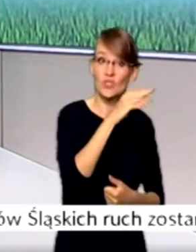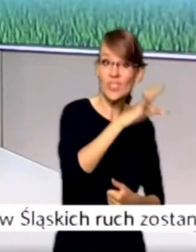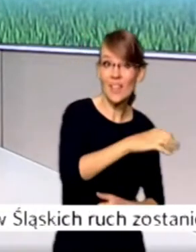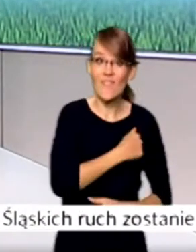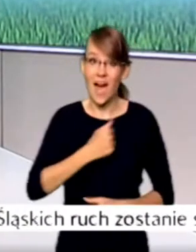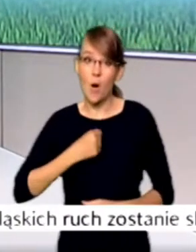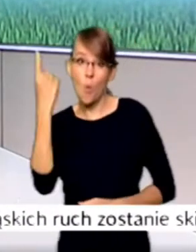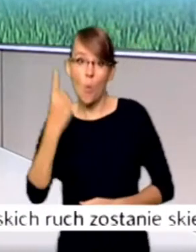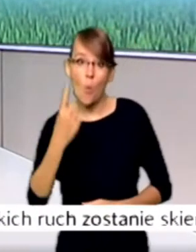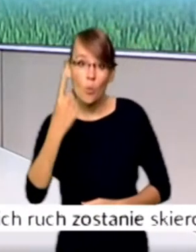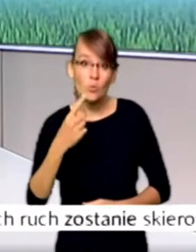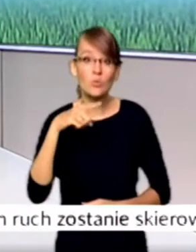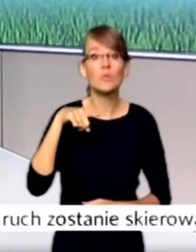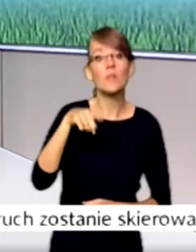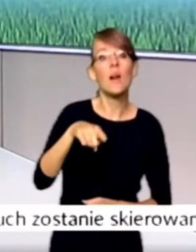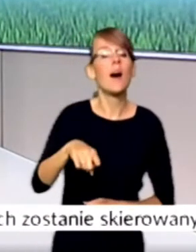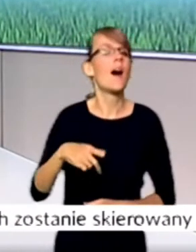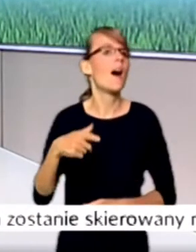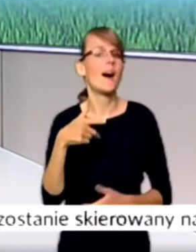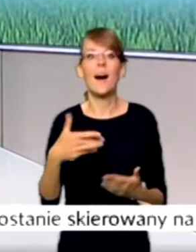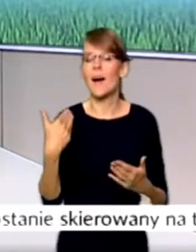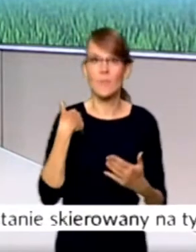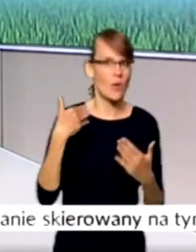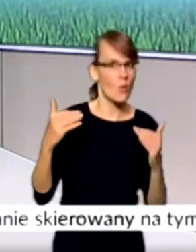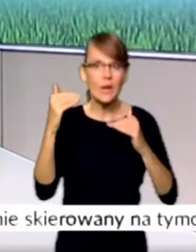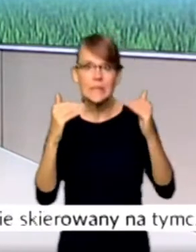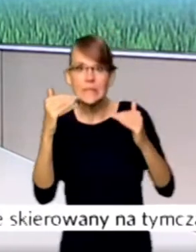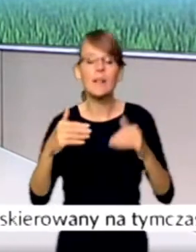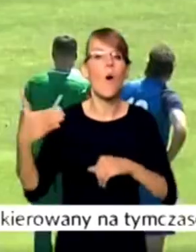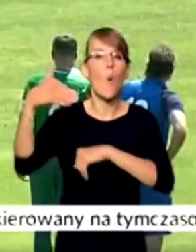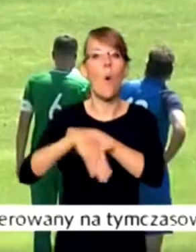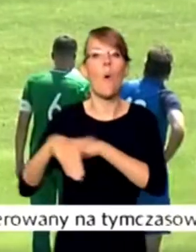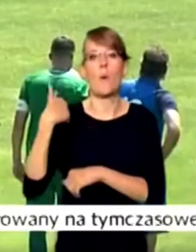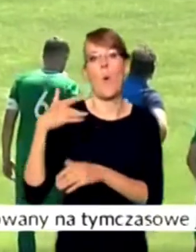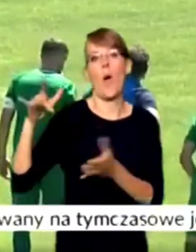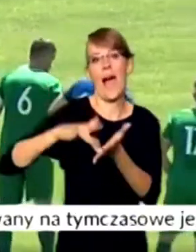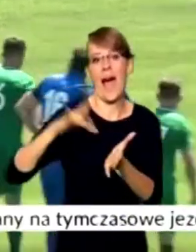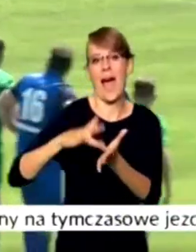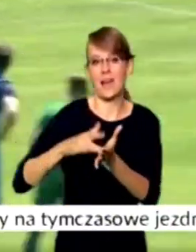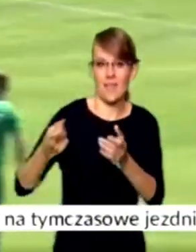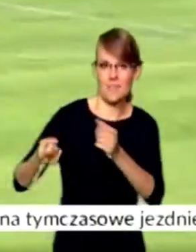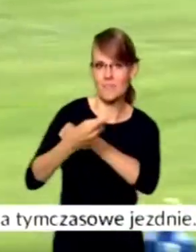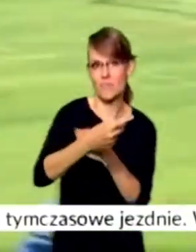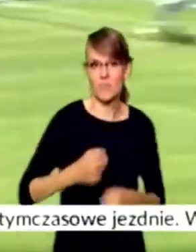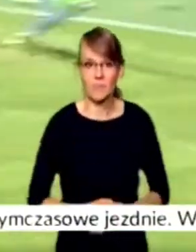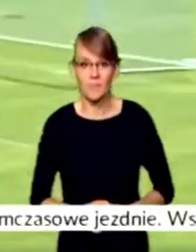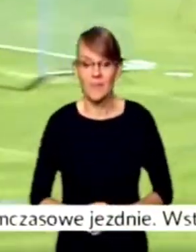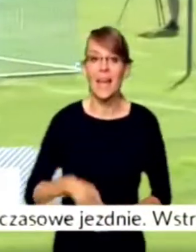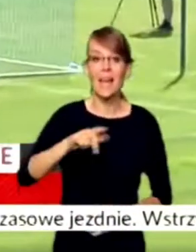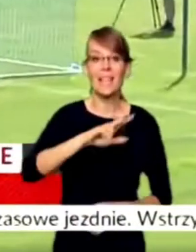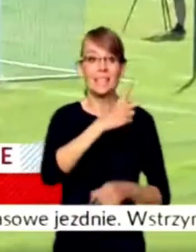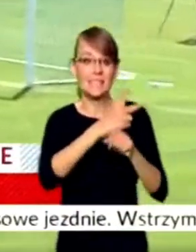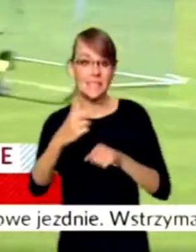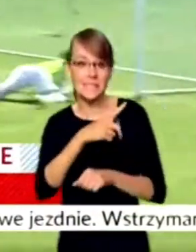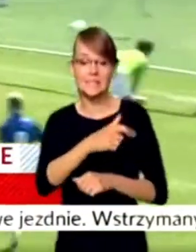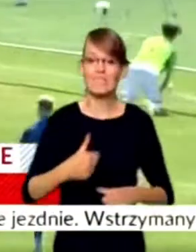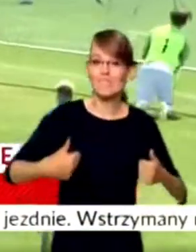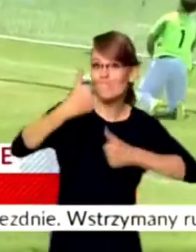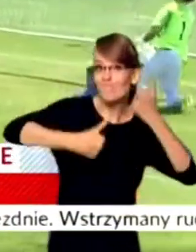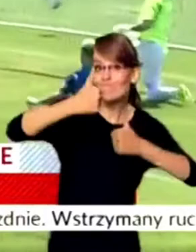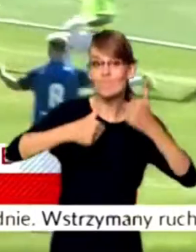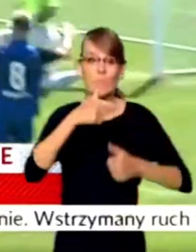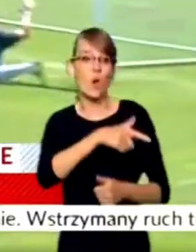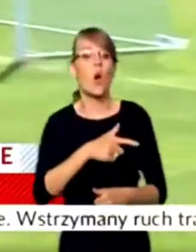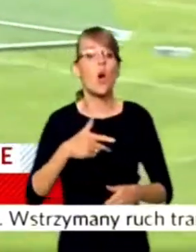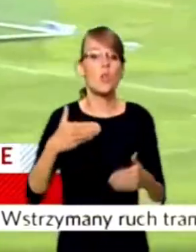Ursusem rozstrzygnęły dopiero rzuty karne. Starcie trzecioligowców w Nowym Dworze Mazowieckim przypominało dobry